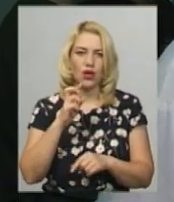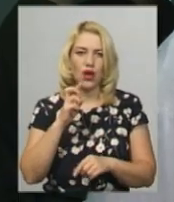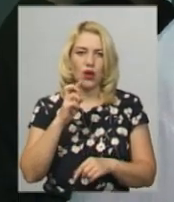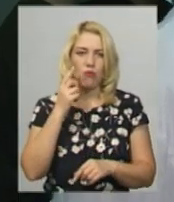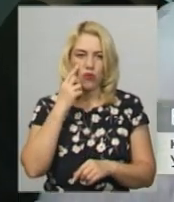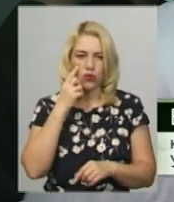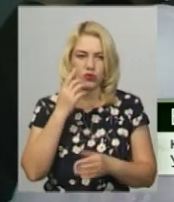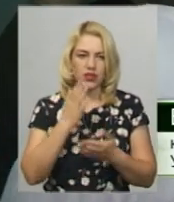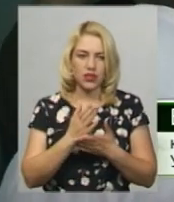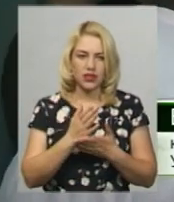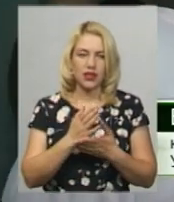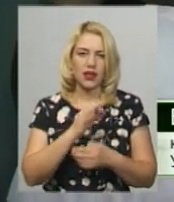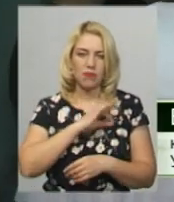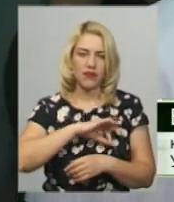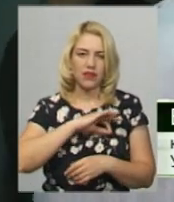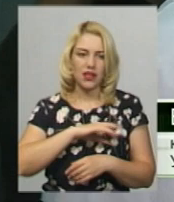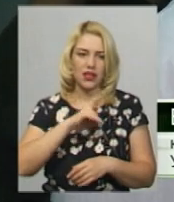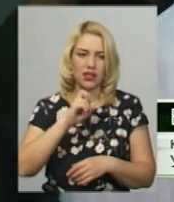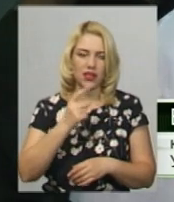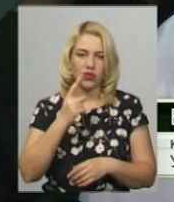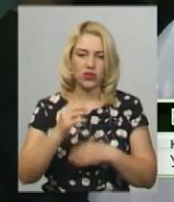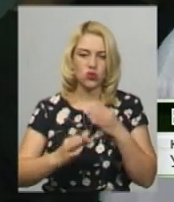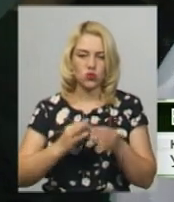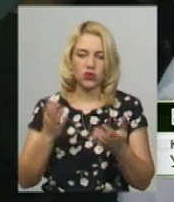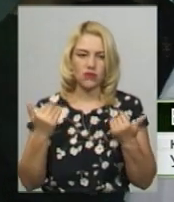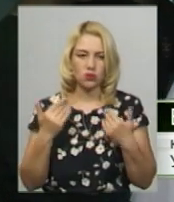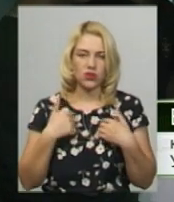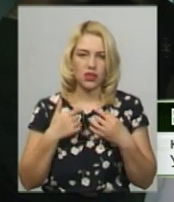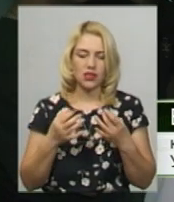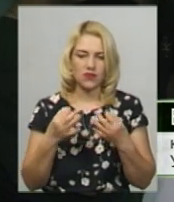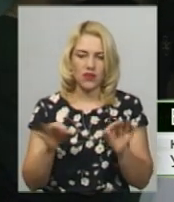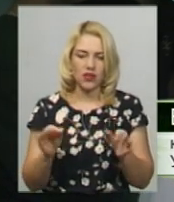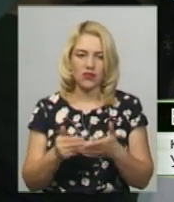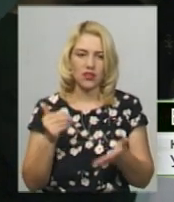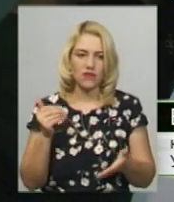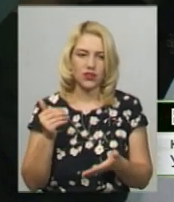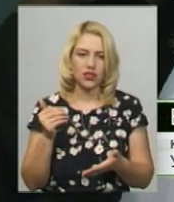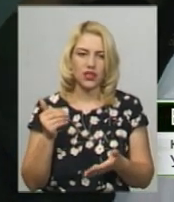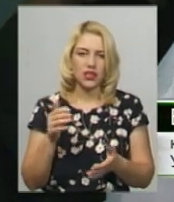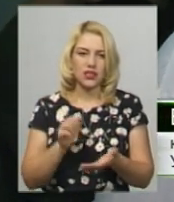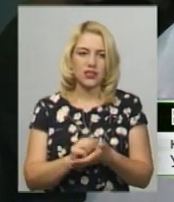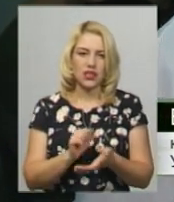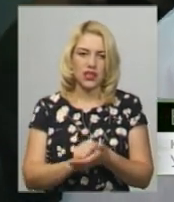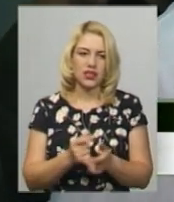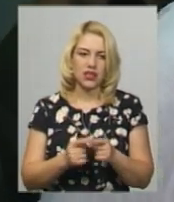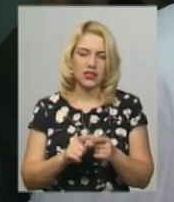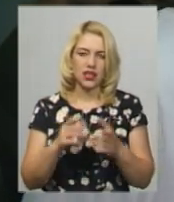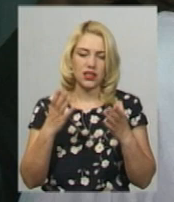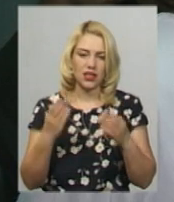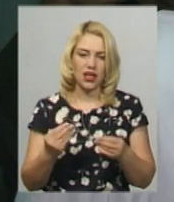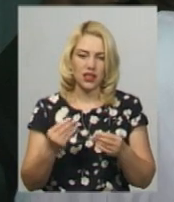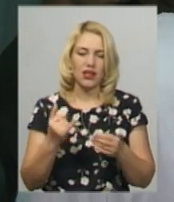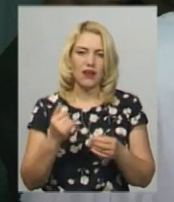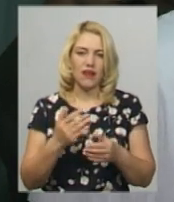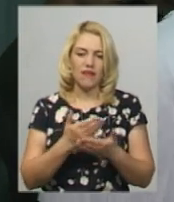великі привілігії. Одна сутка до відпустки я звільняюсь повністю від занять на цей день, від нарядів,